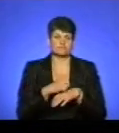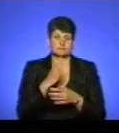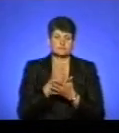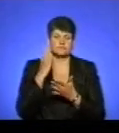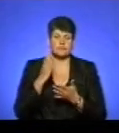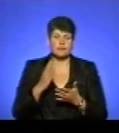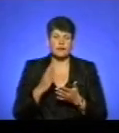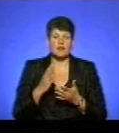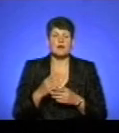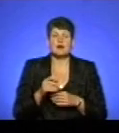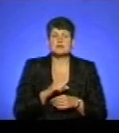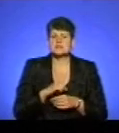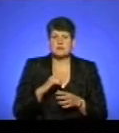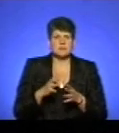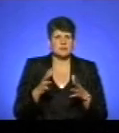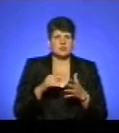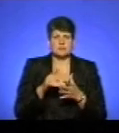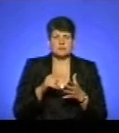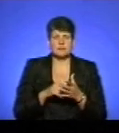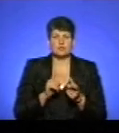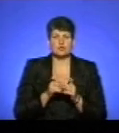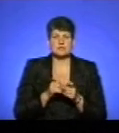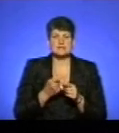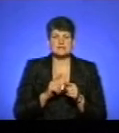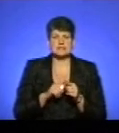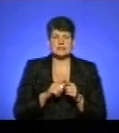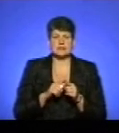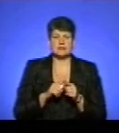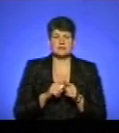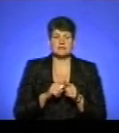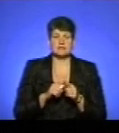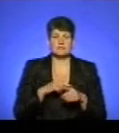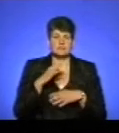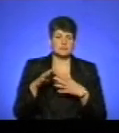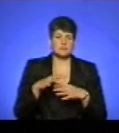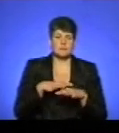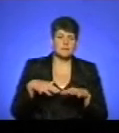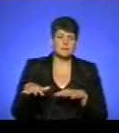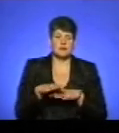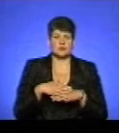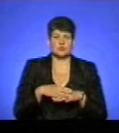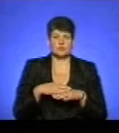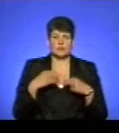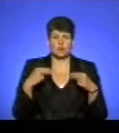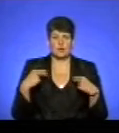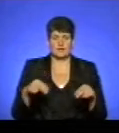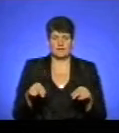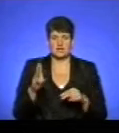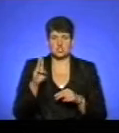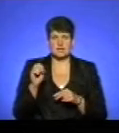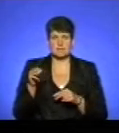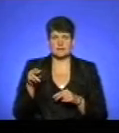і ще найбільшою питанням, і ми починаємо вороці, це є стихійна торгівля. Взяти Шептицького ринок, це такий